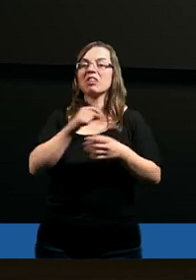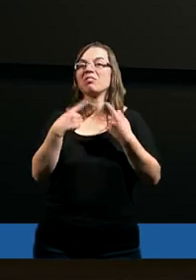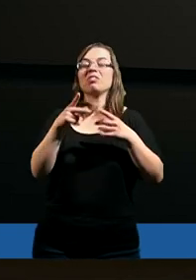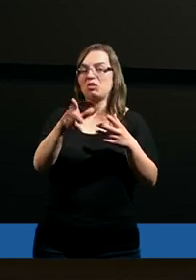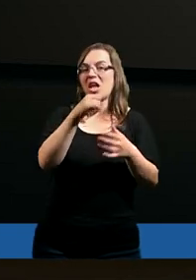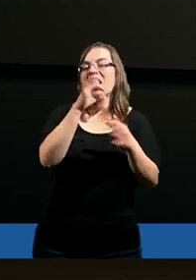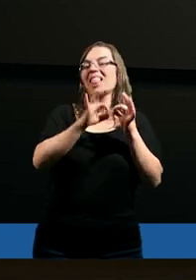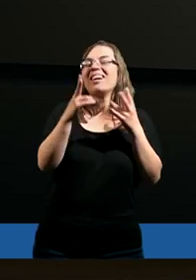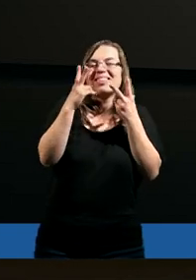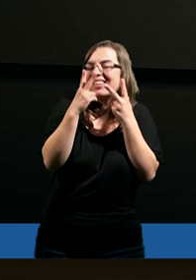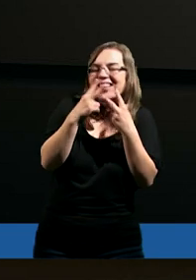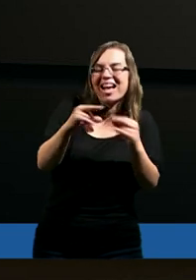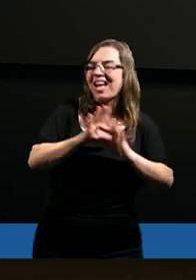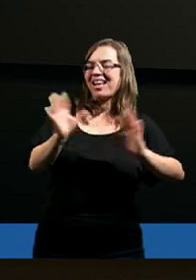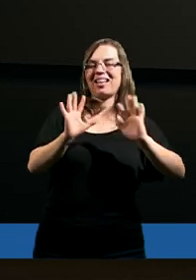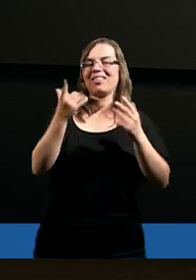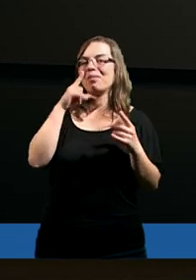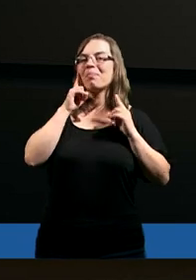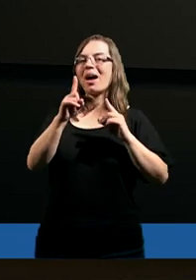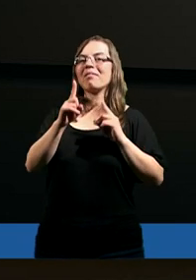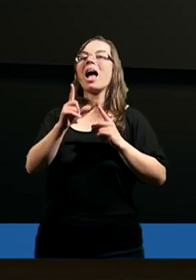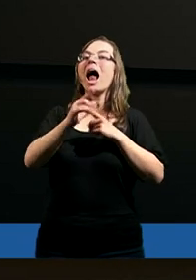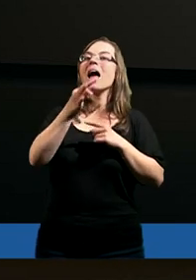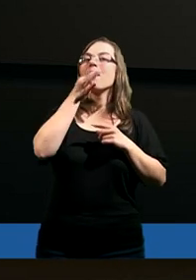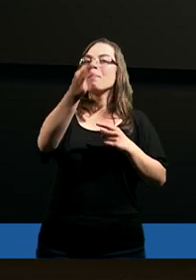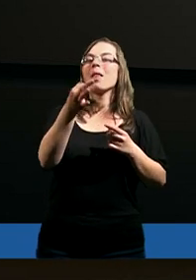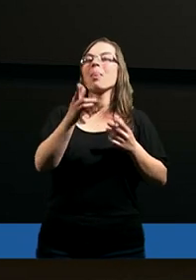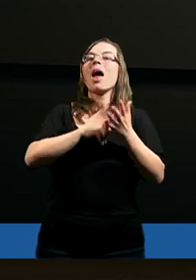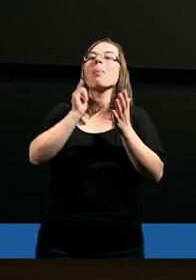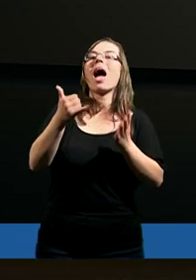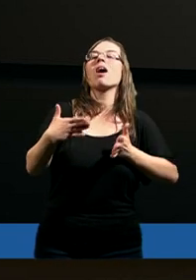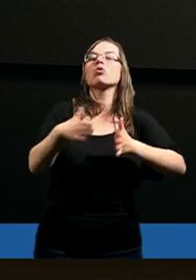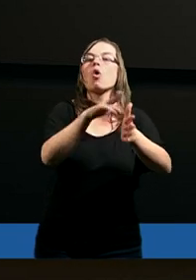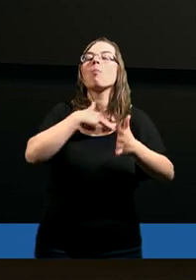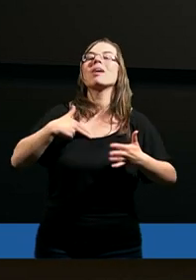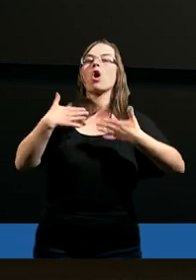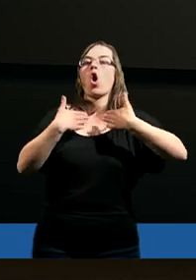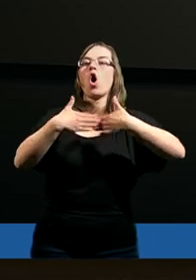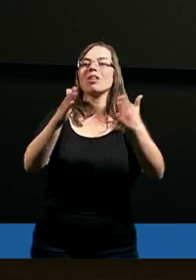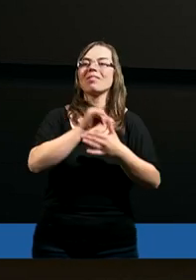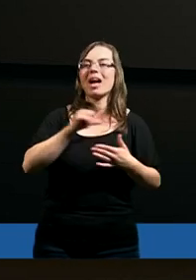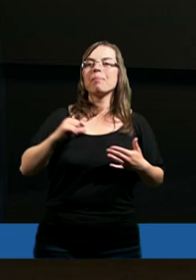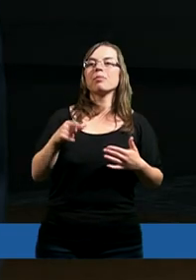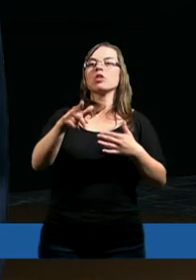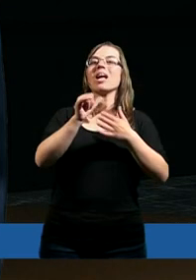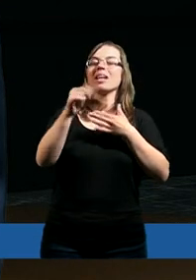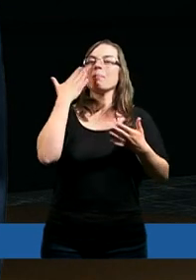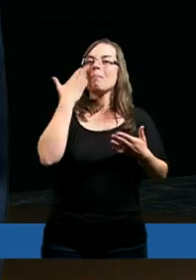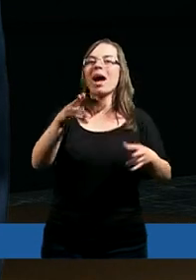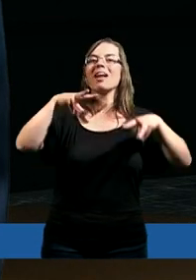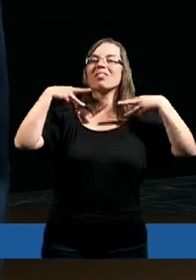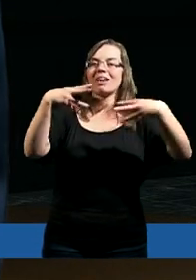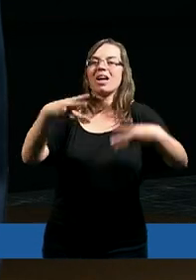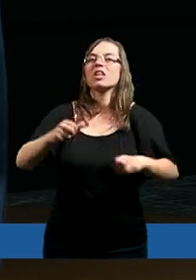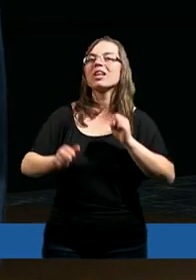na chrześcijan dzisiaj. Nie. Ale pytanie, na jaką drogę się otwieram, prawda? Tak. Tu jest